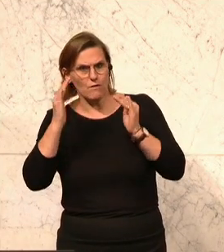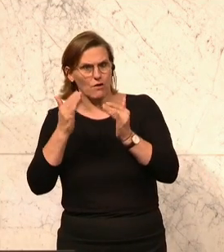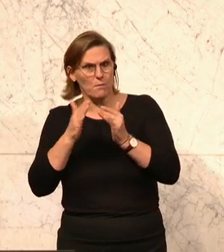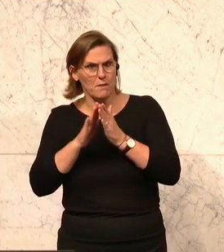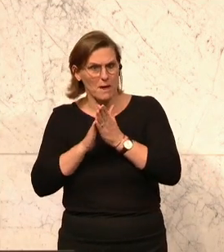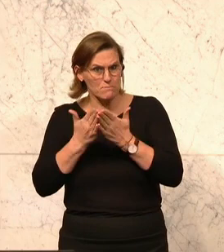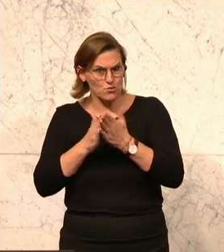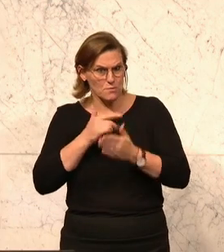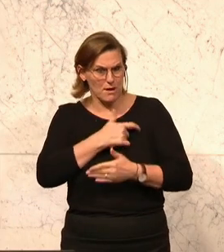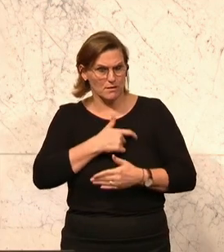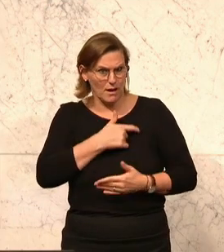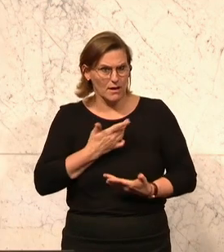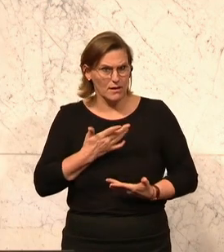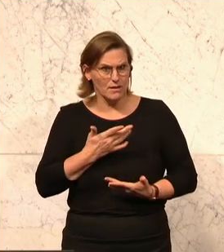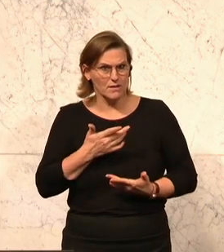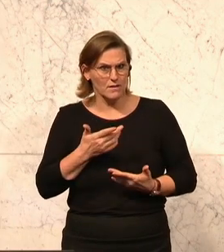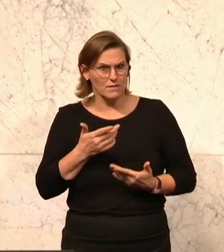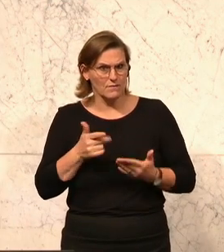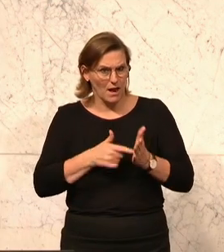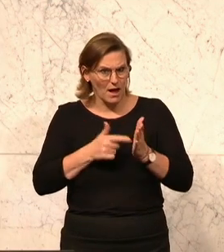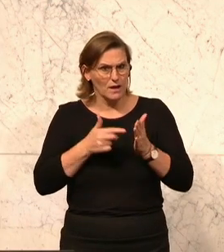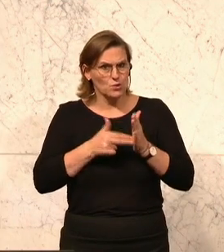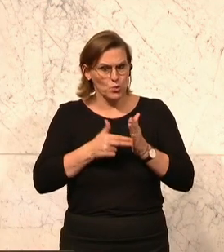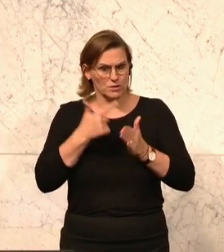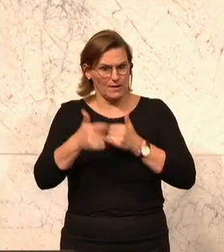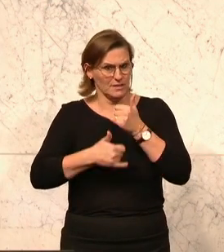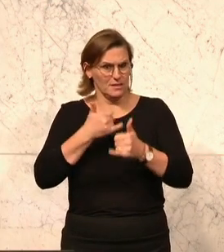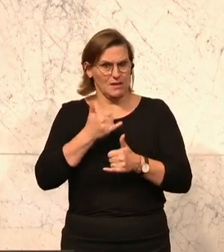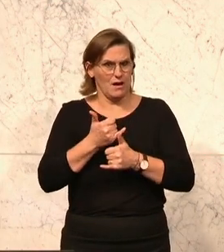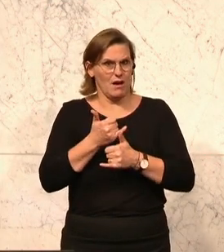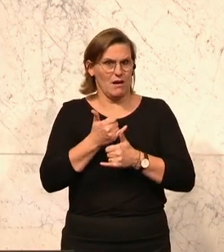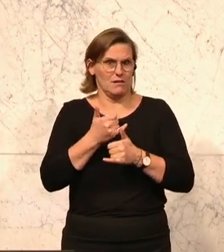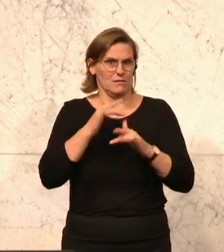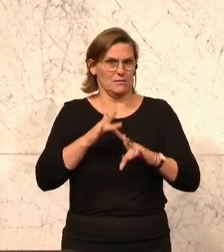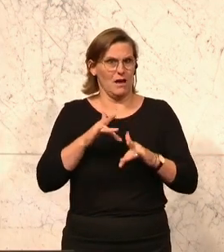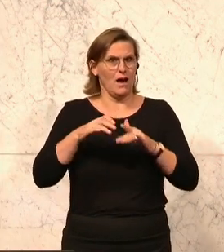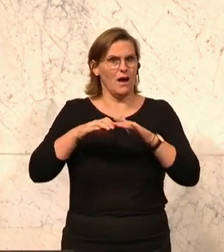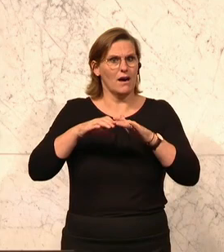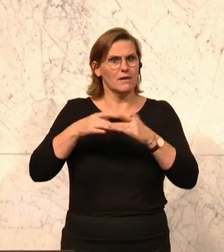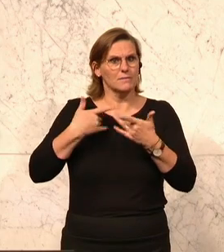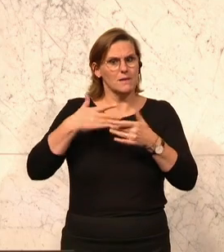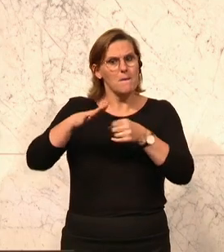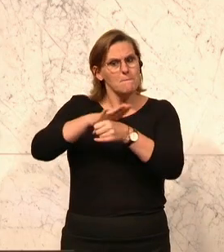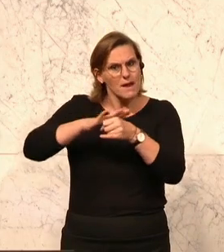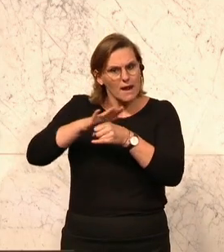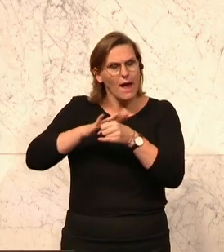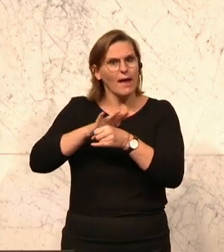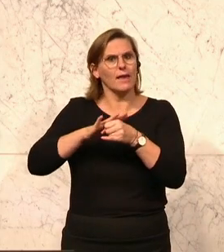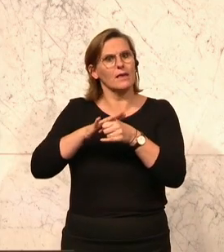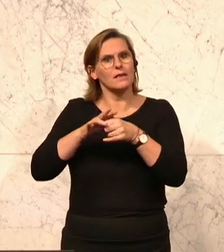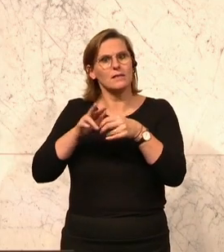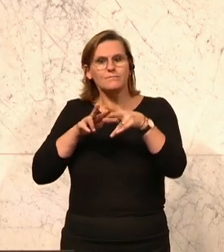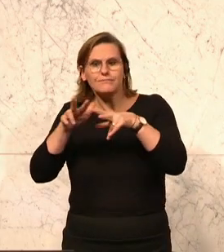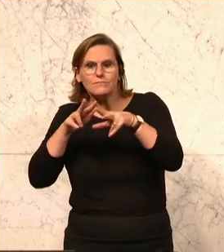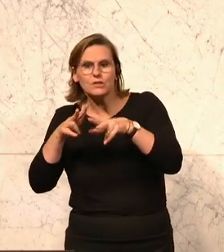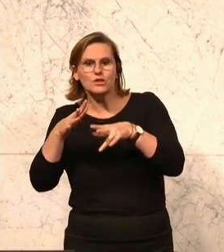Und das ist das Problem, das wir haben. Sie haben seit 20 Jahren dieses Ressort in der Hand und Sie schaffen es nicht, eine